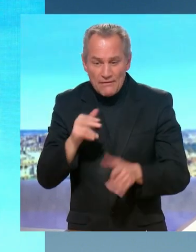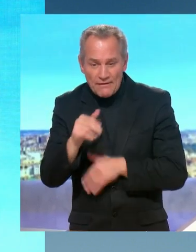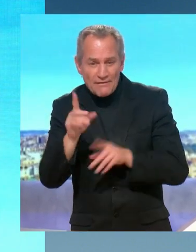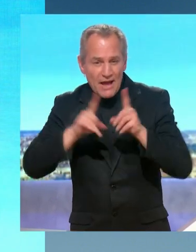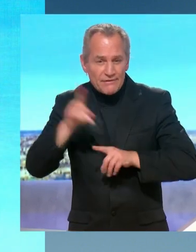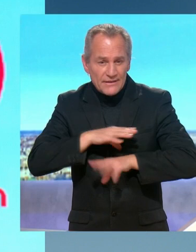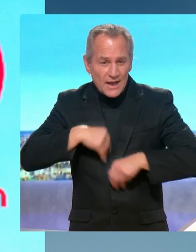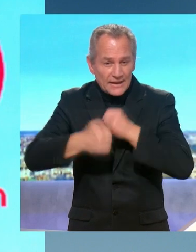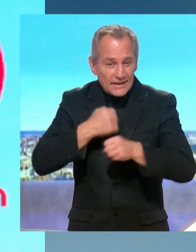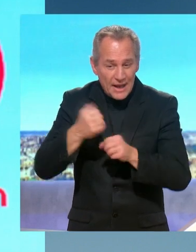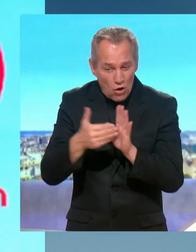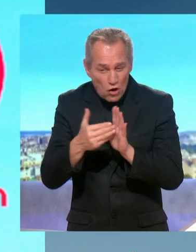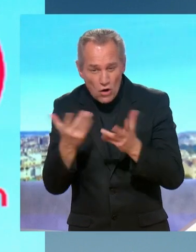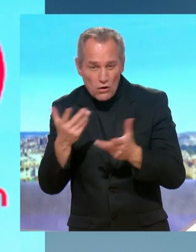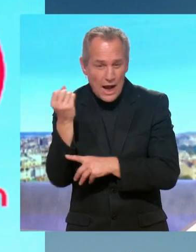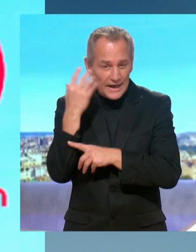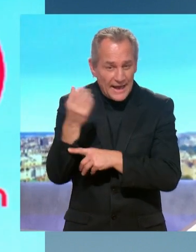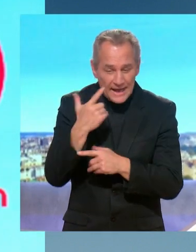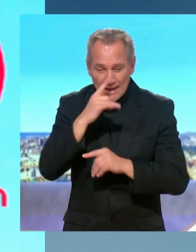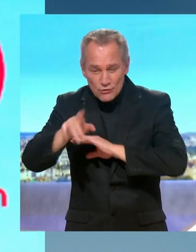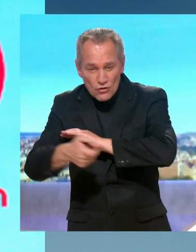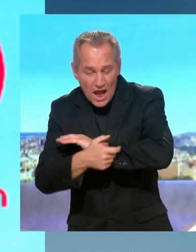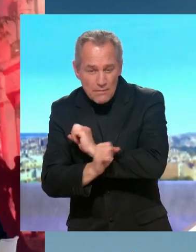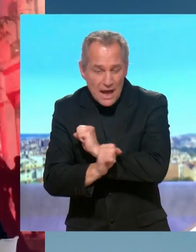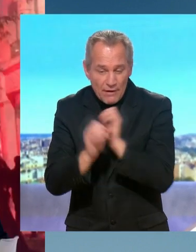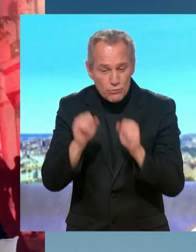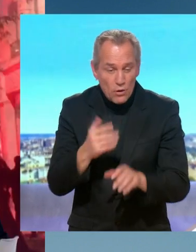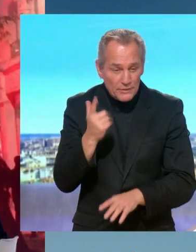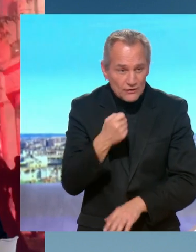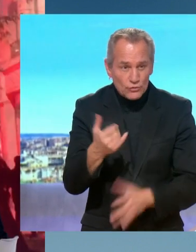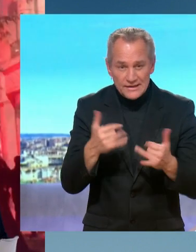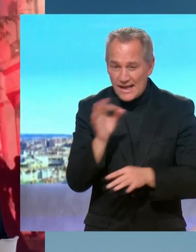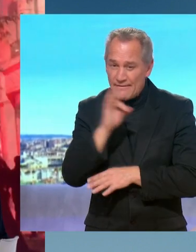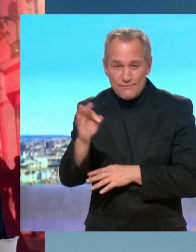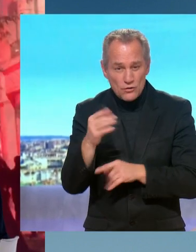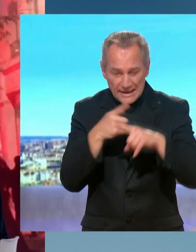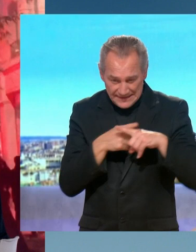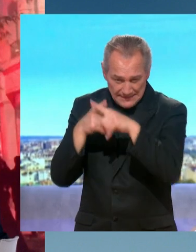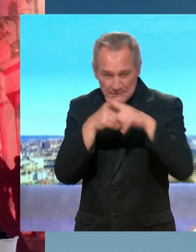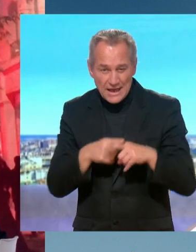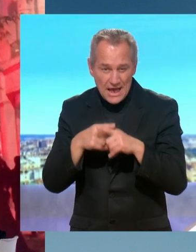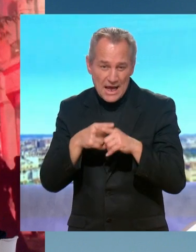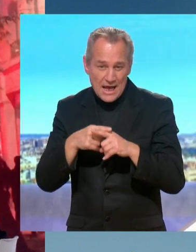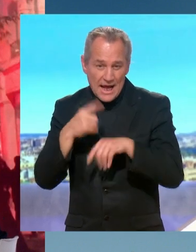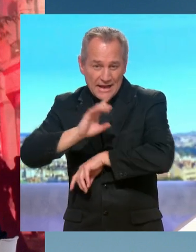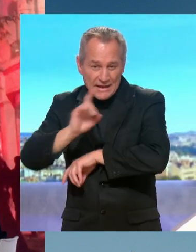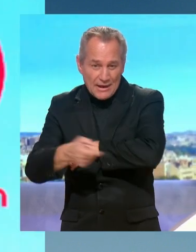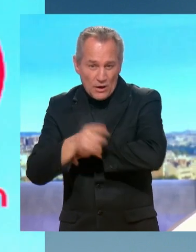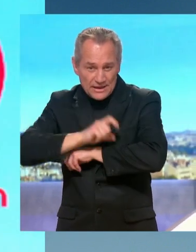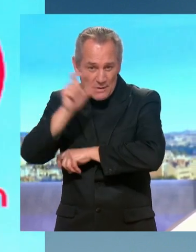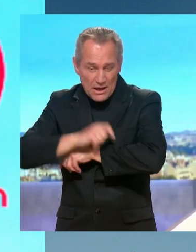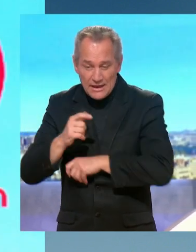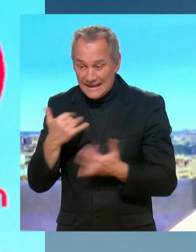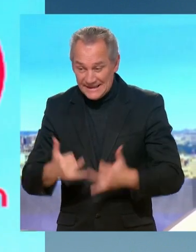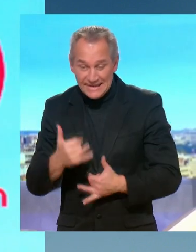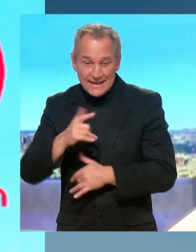en crainte d'attentats ? Oui, mais oui nous sommes très menacés. La France est très menacée. Les Français sont très menacés. Et nous avons en effet déjoué plus de 40 attentats